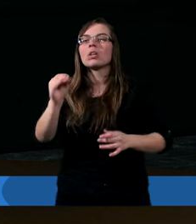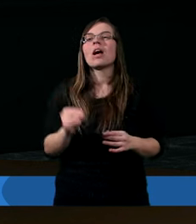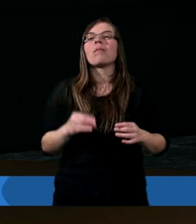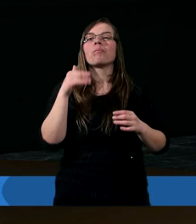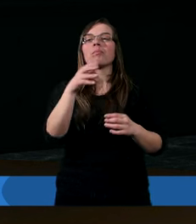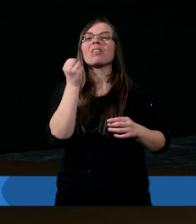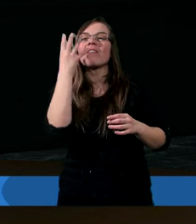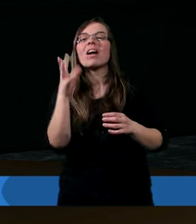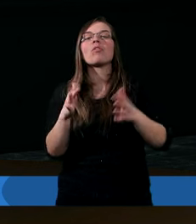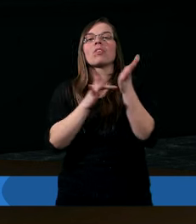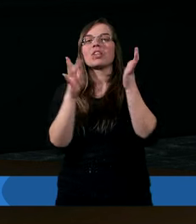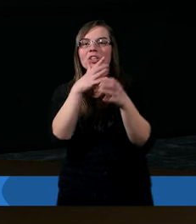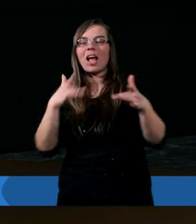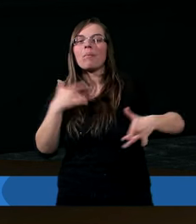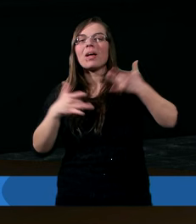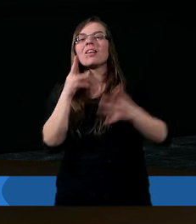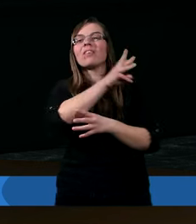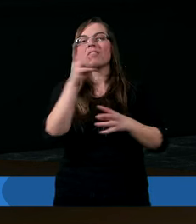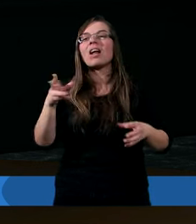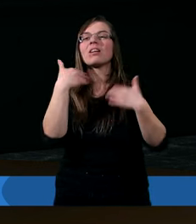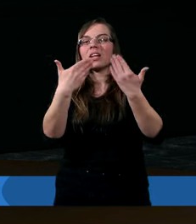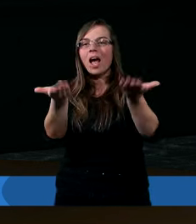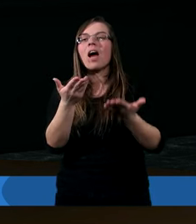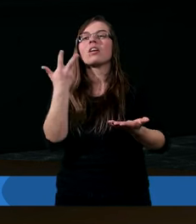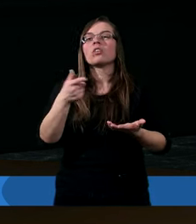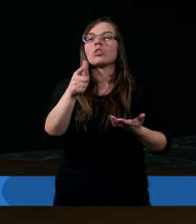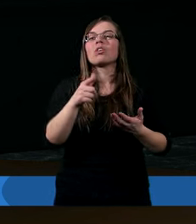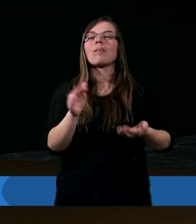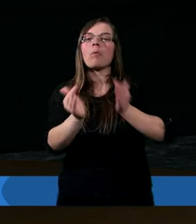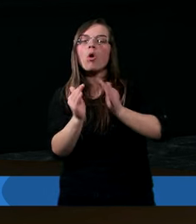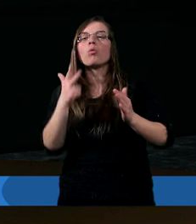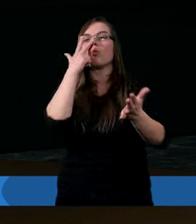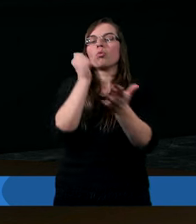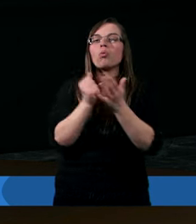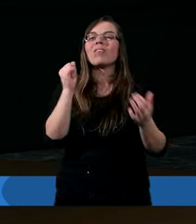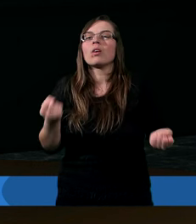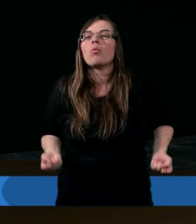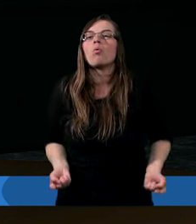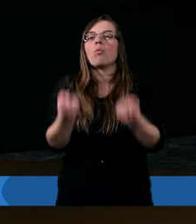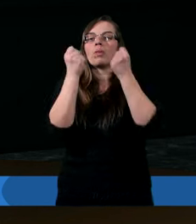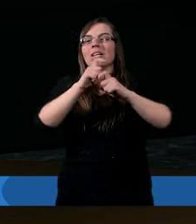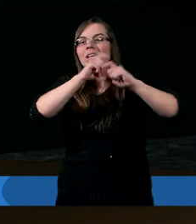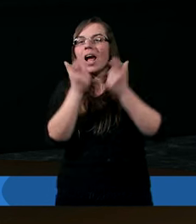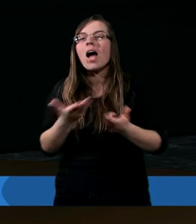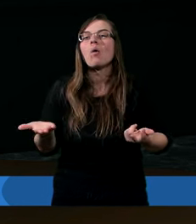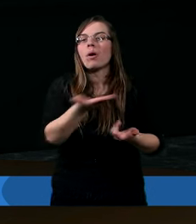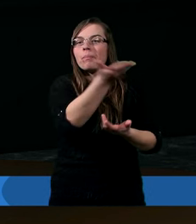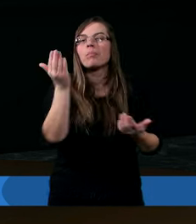po krótkotrwałych cierpieniach waszych, sam was do niej przysposobi, utwierdzi, umocni na trwałym,